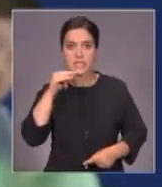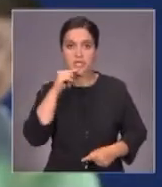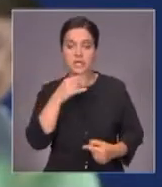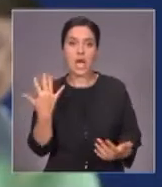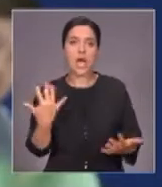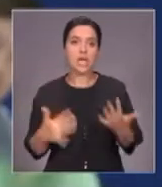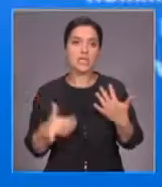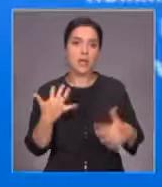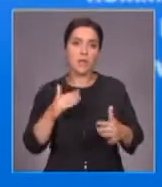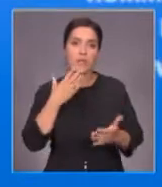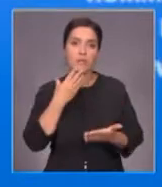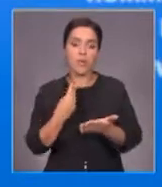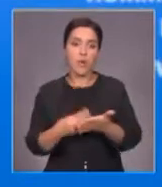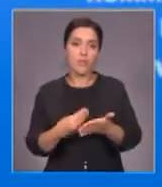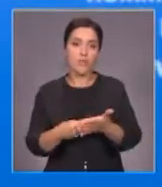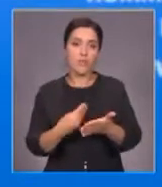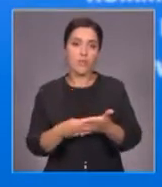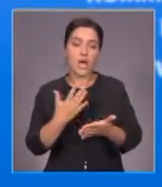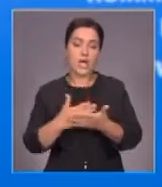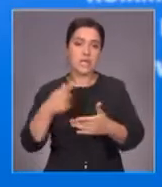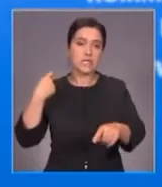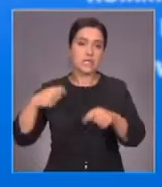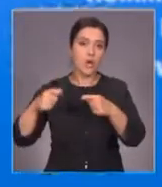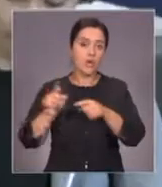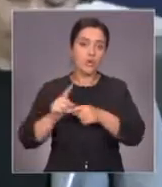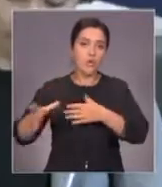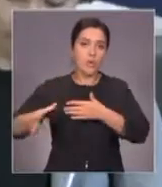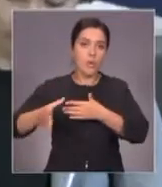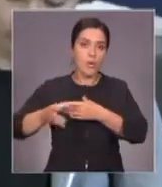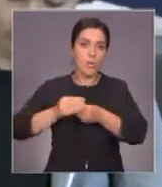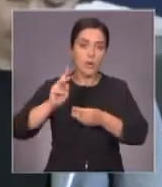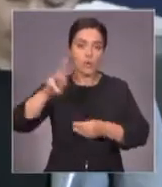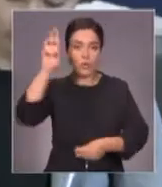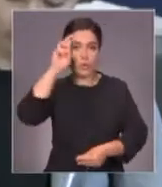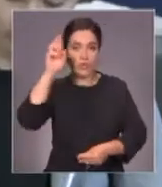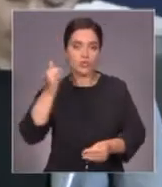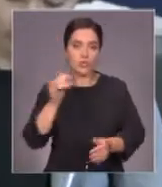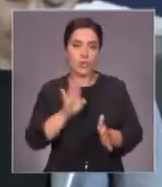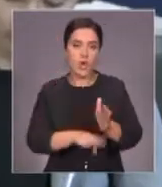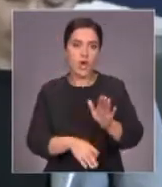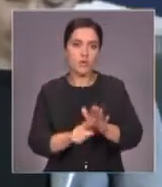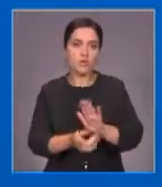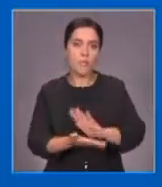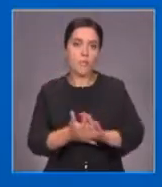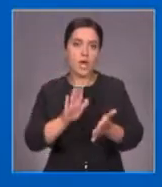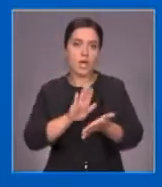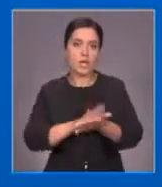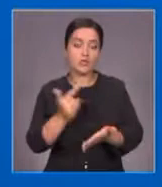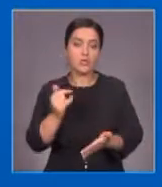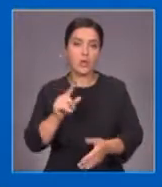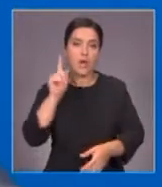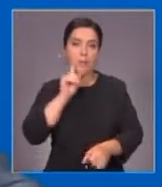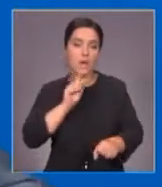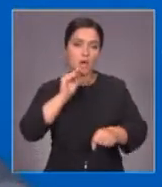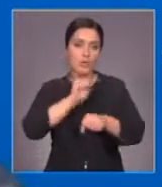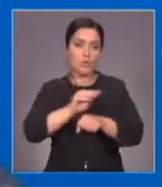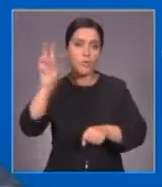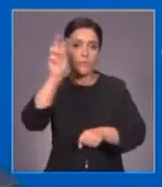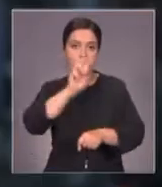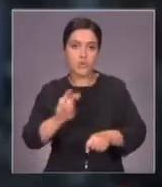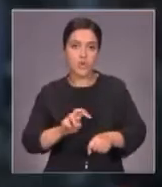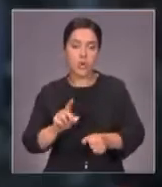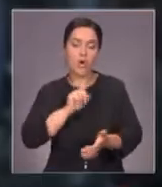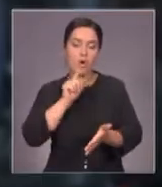национальных валют наших ключевых торговых партнеров еще более усугубило ситуацию. Поэтому плавающий курс тенге – мера